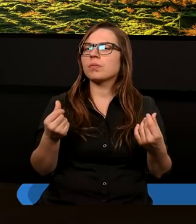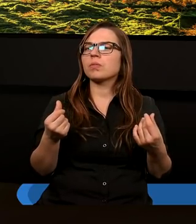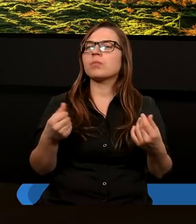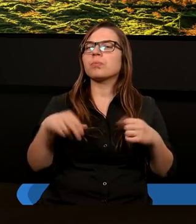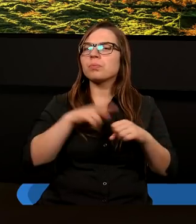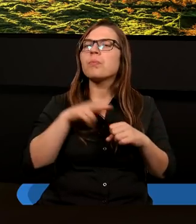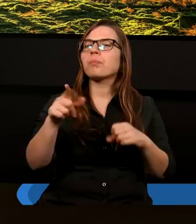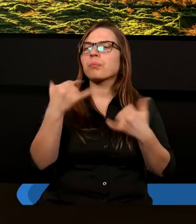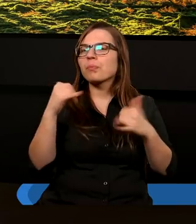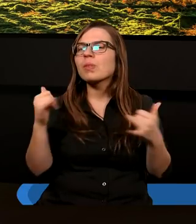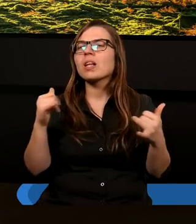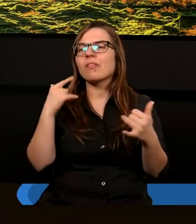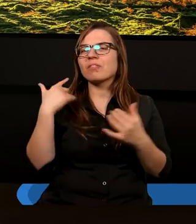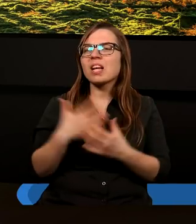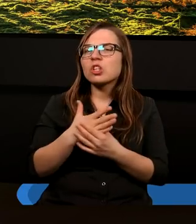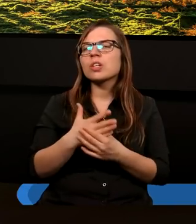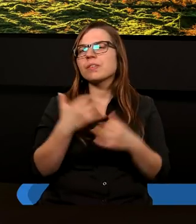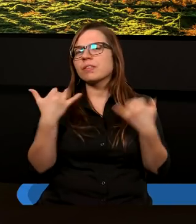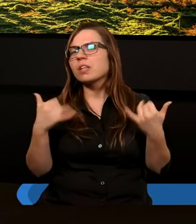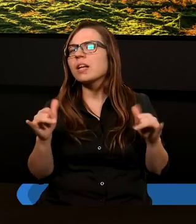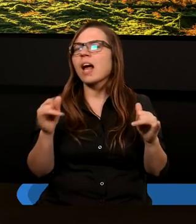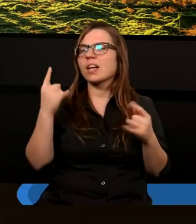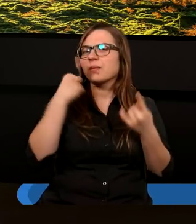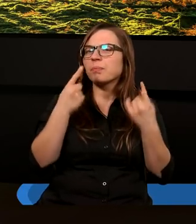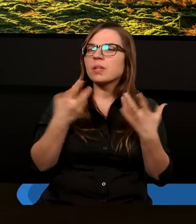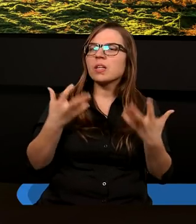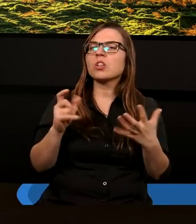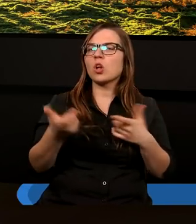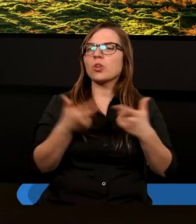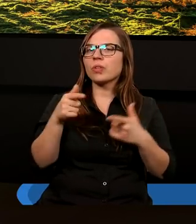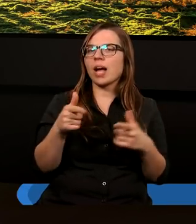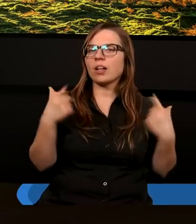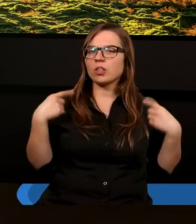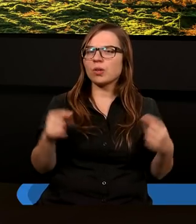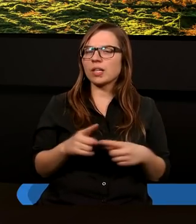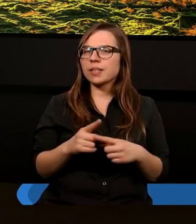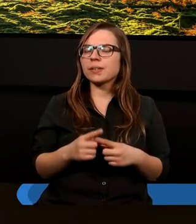którzy inaczej wierzyli, inaczej żyli byli innego pochodzenia.